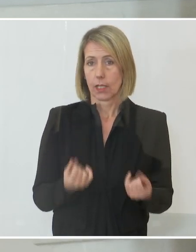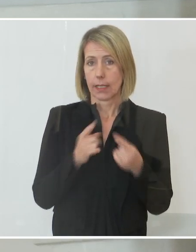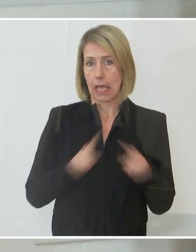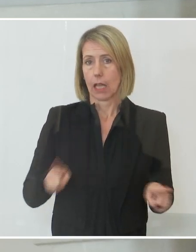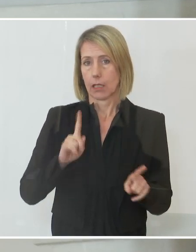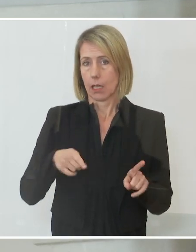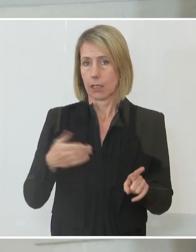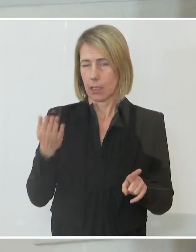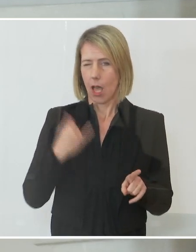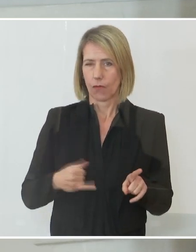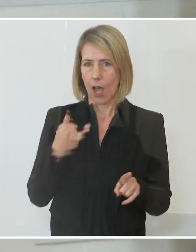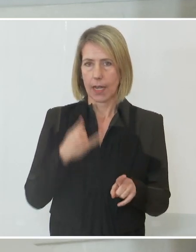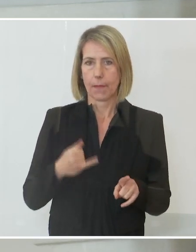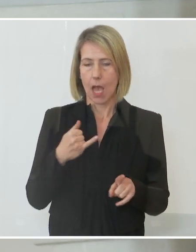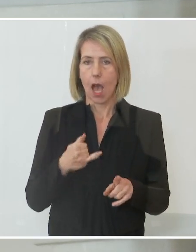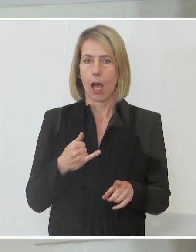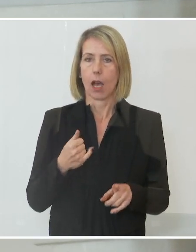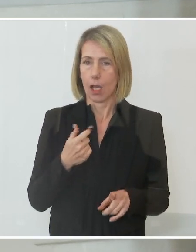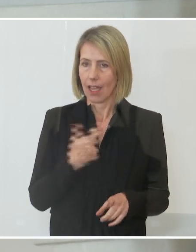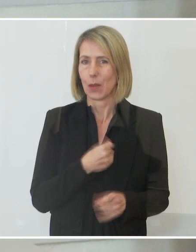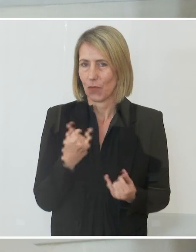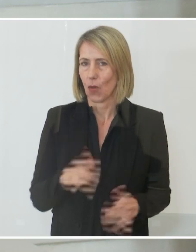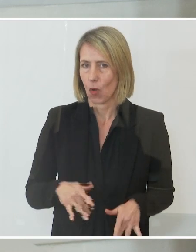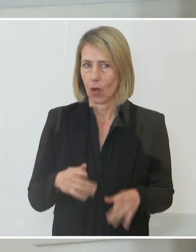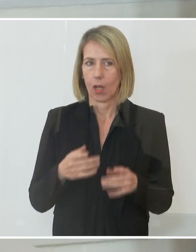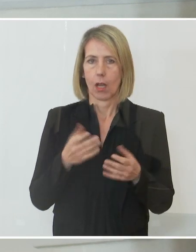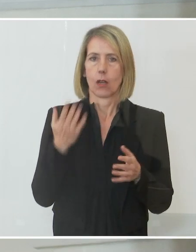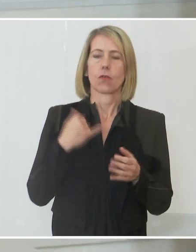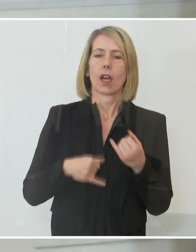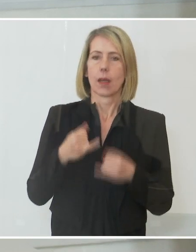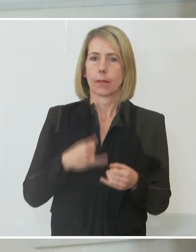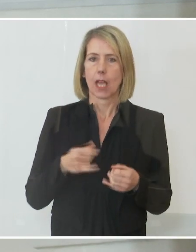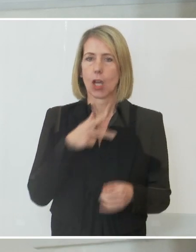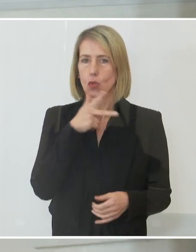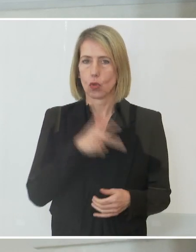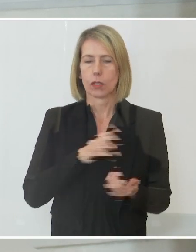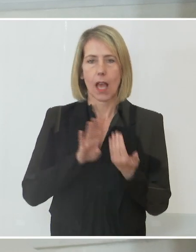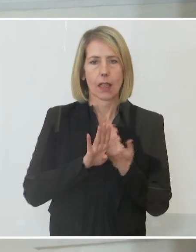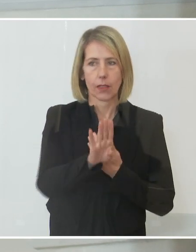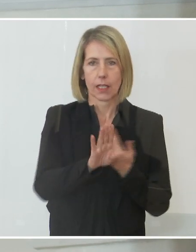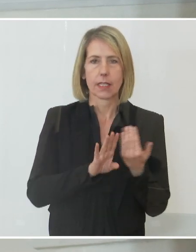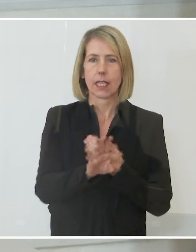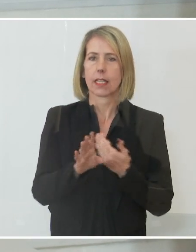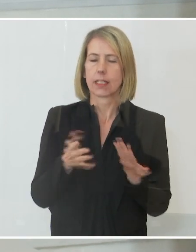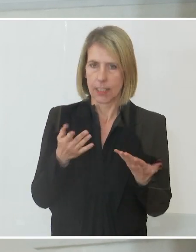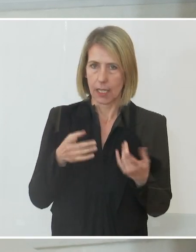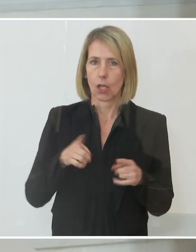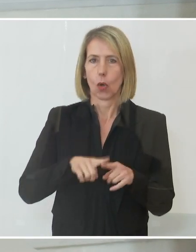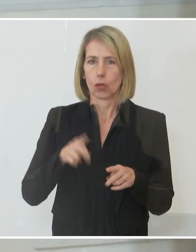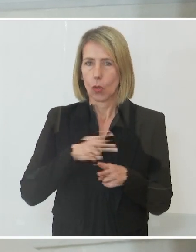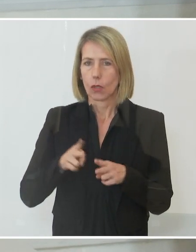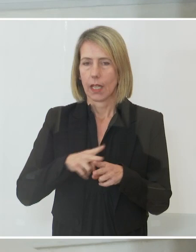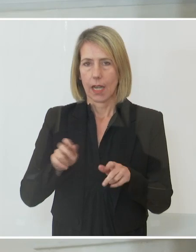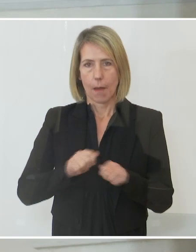noch vor einem Jahr, wo man ohne Impfung mit Hygienemaßnahmen, Social Distancing und Lockdowns als extremsten Fall